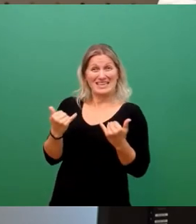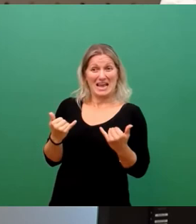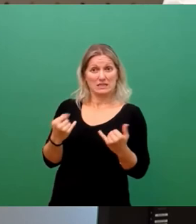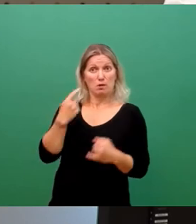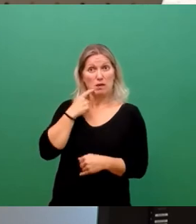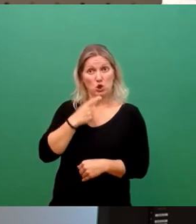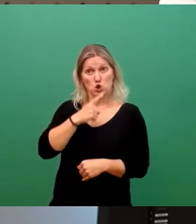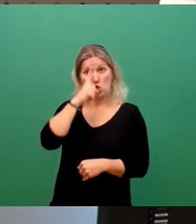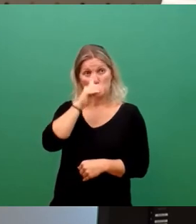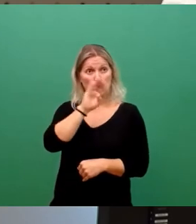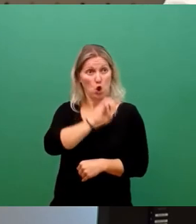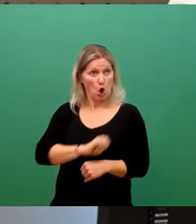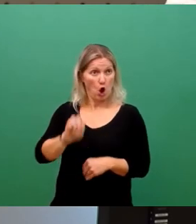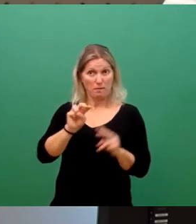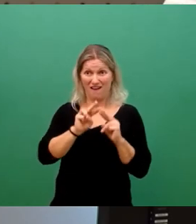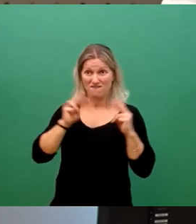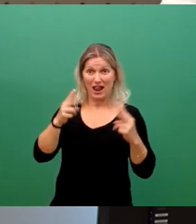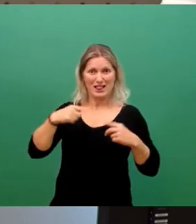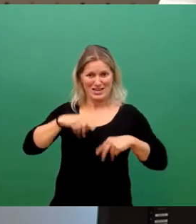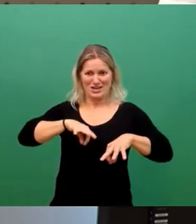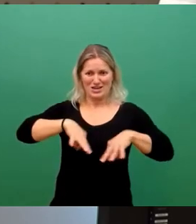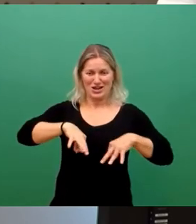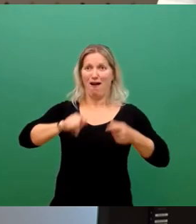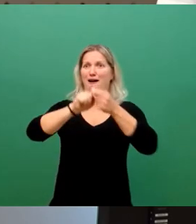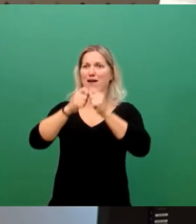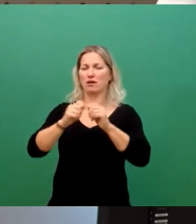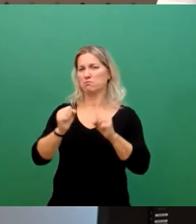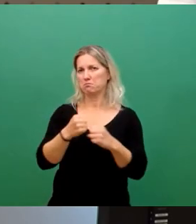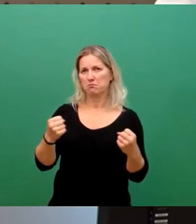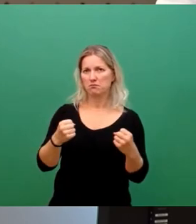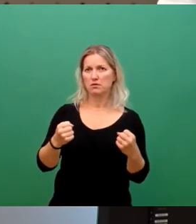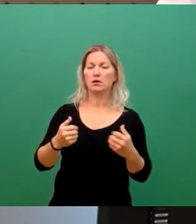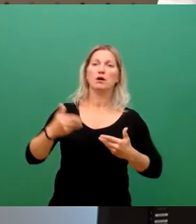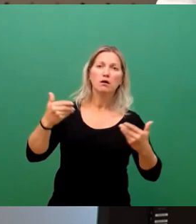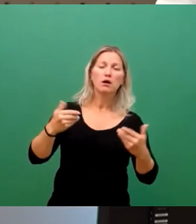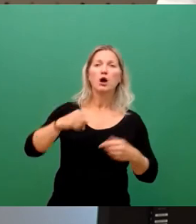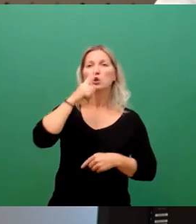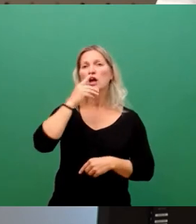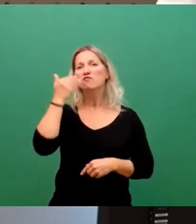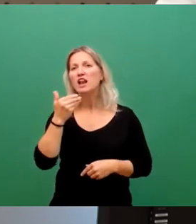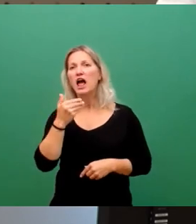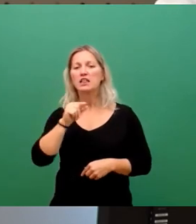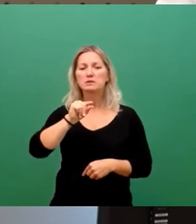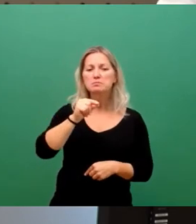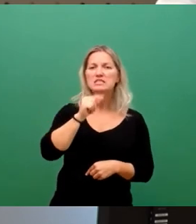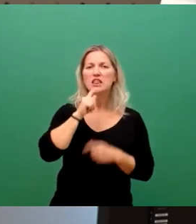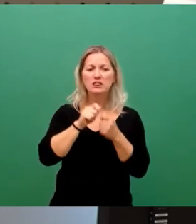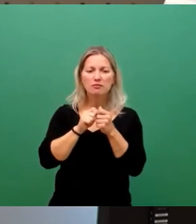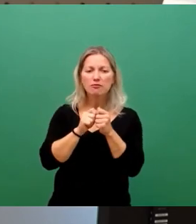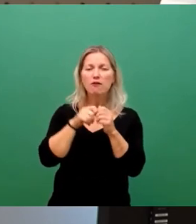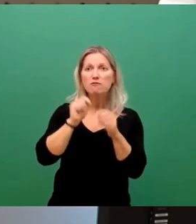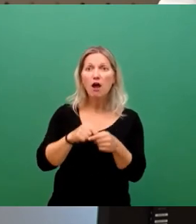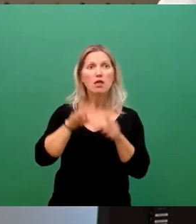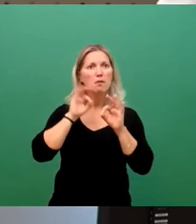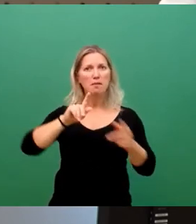in Europa und weltweit ist, wenig ändern können. Wir können da vielleicht im Detail ein bisschen herumschrauben, aber wir werden es nicht grundlegend ändern.